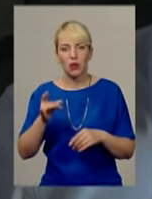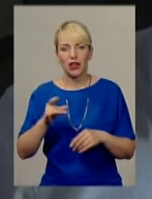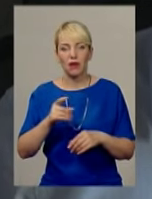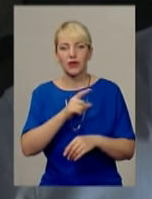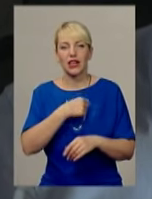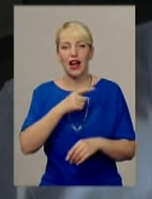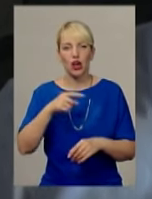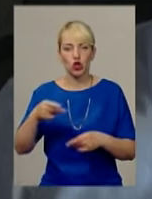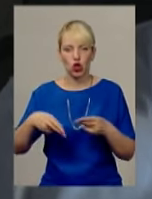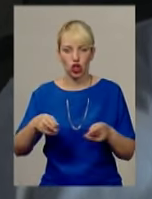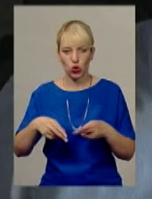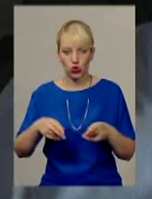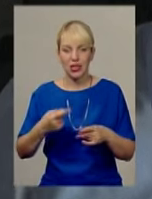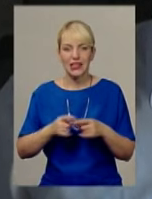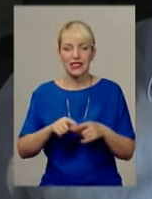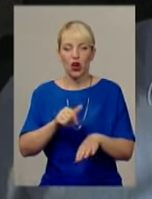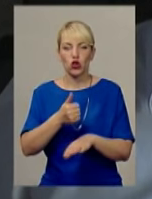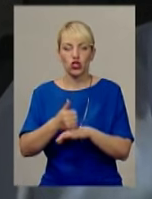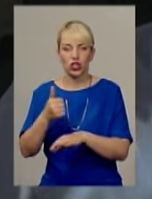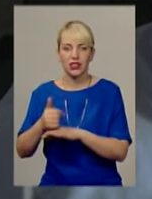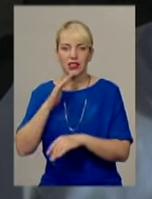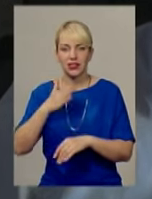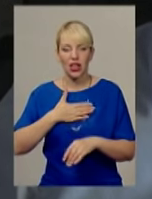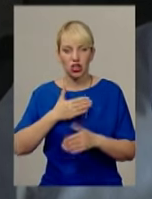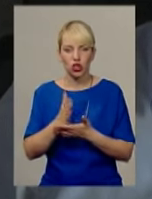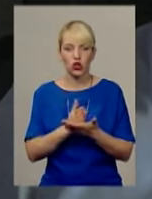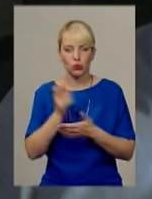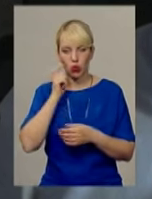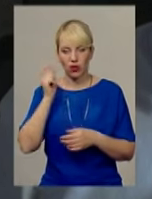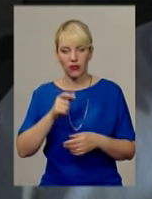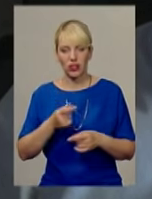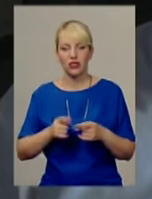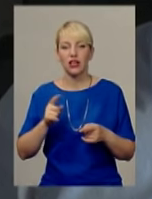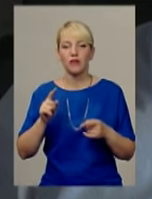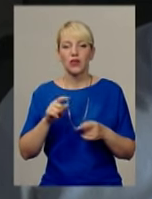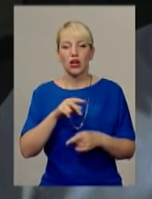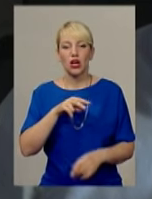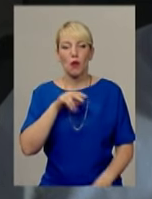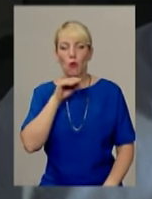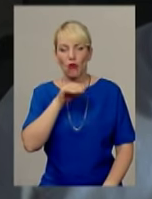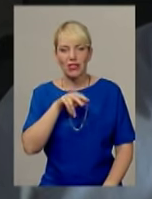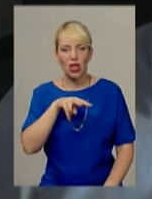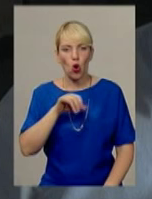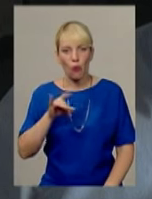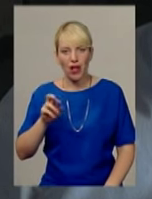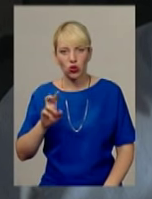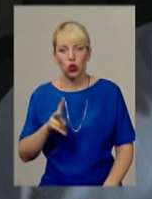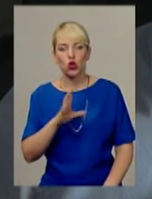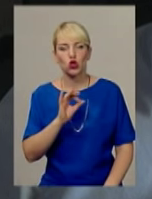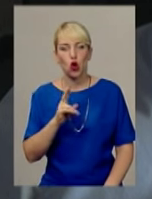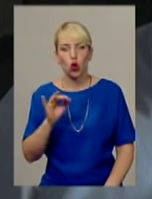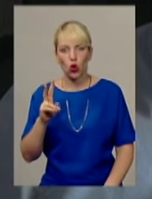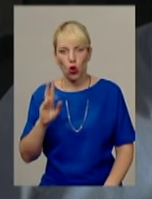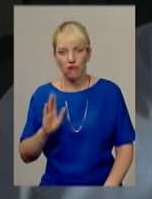це очільники наших служб в Україні, професор Луденко, професор Соколов Юрій Миколаївич, і